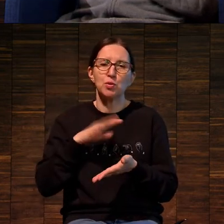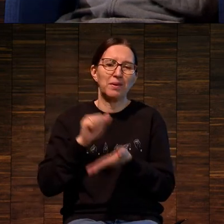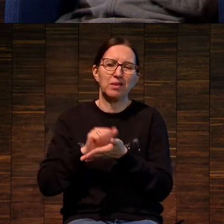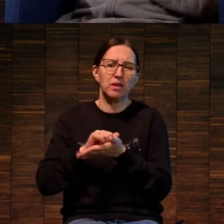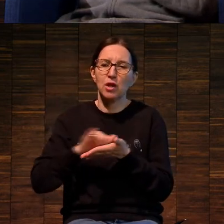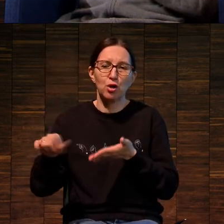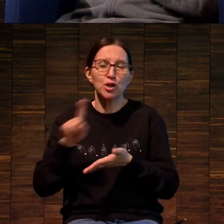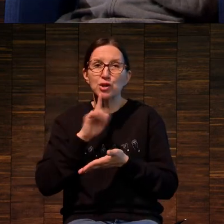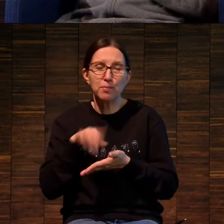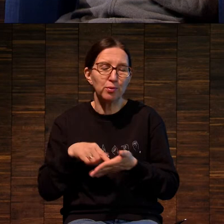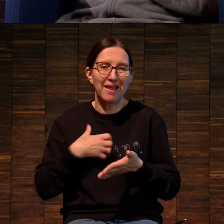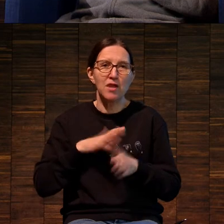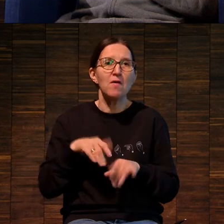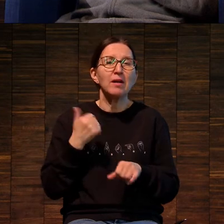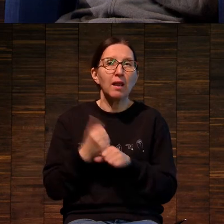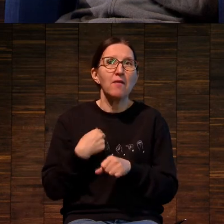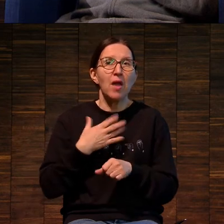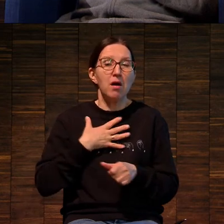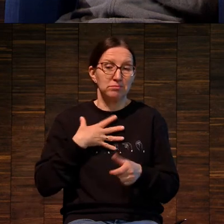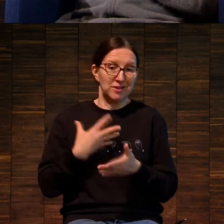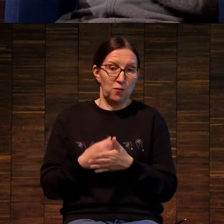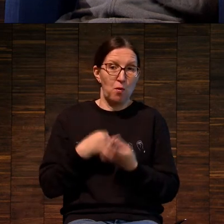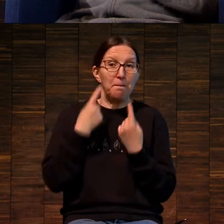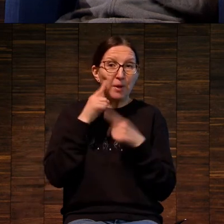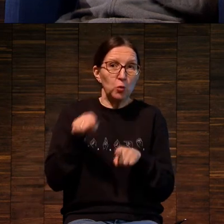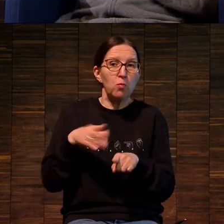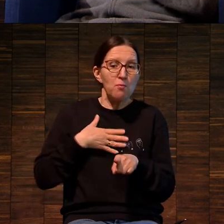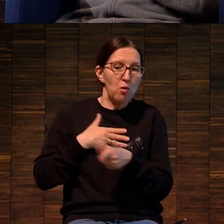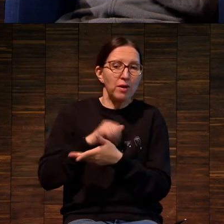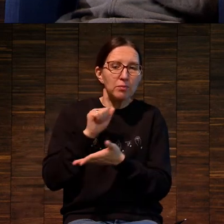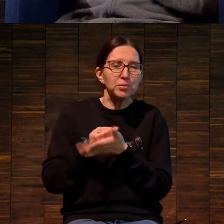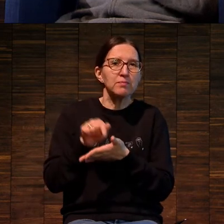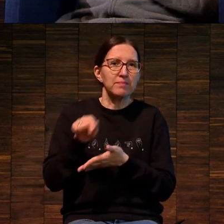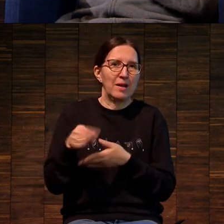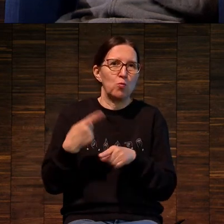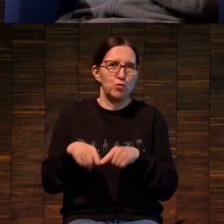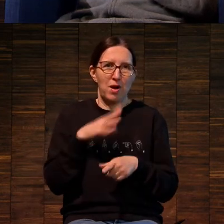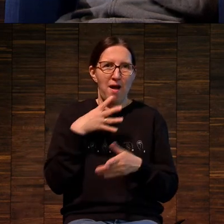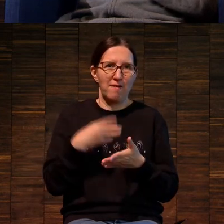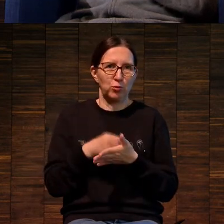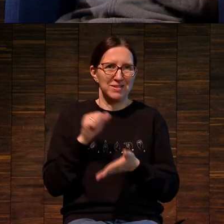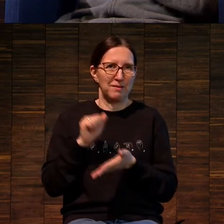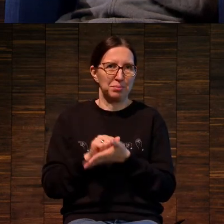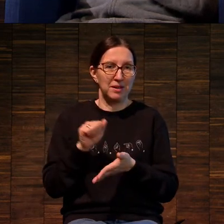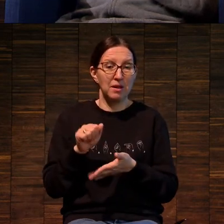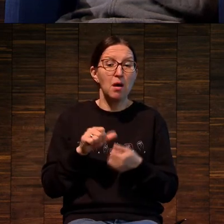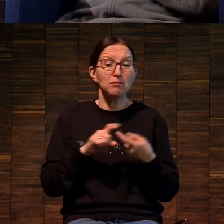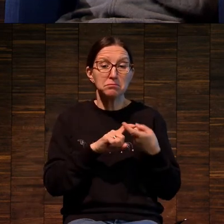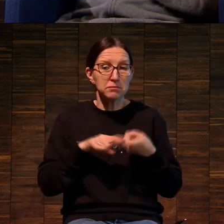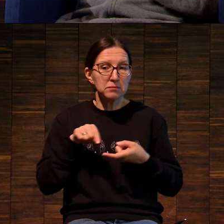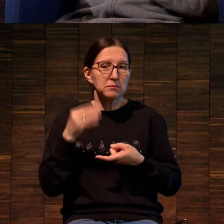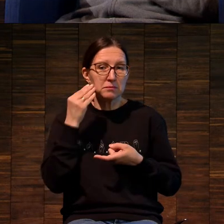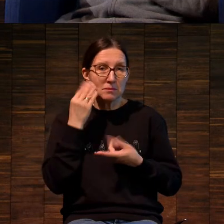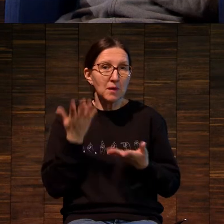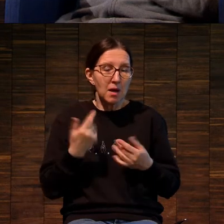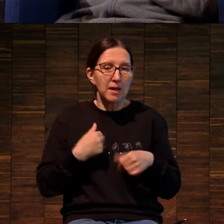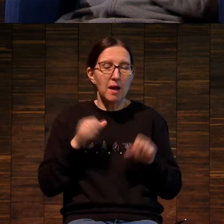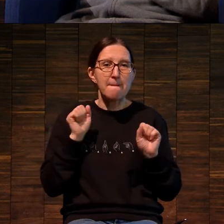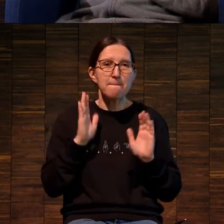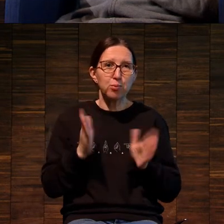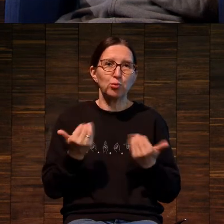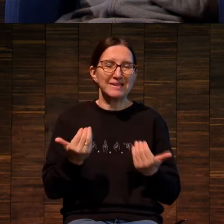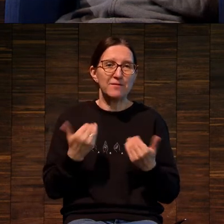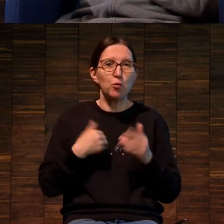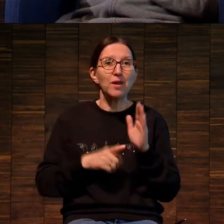это уже не важно в данном случае. И исходя из этой формулировки, мы начинаем, я буду